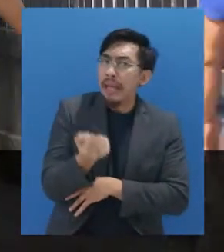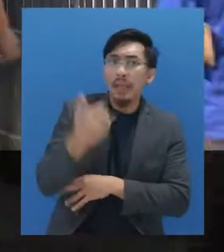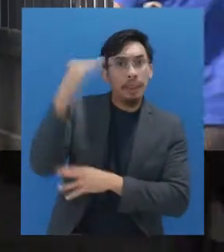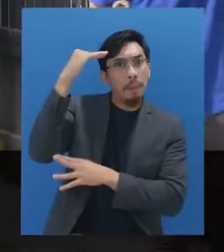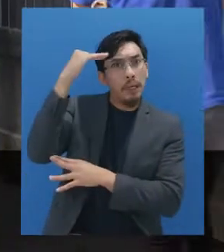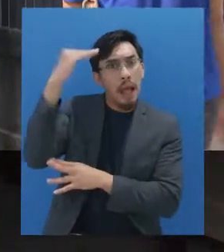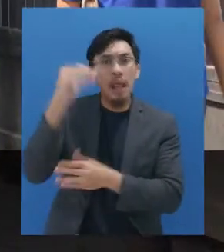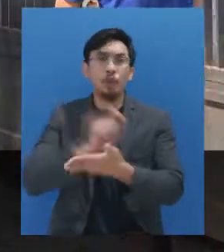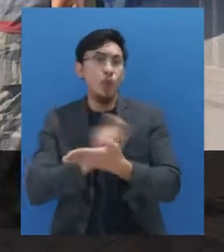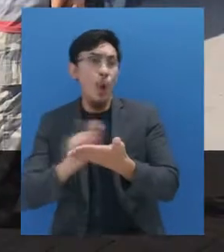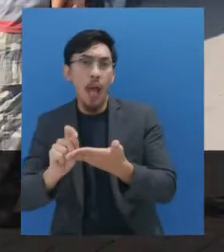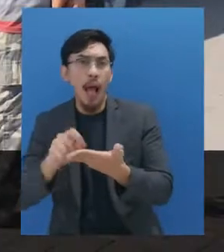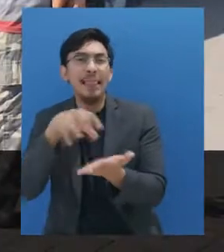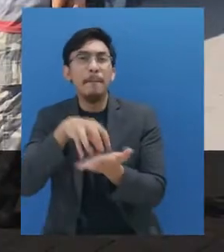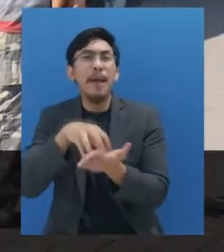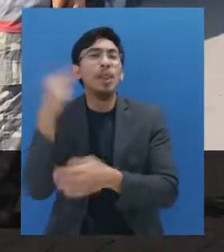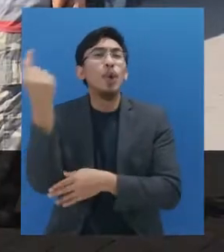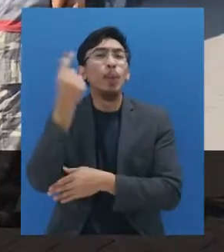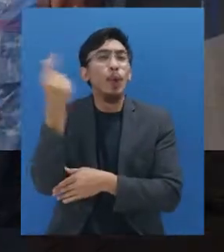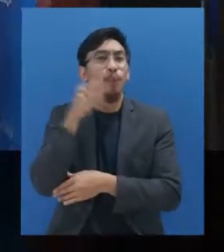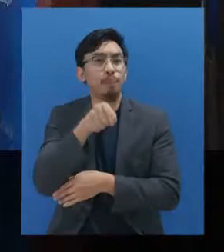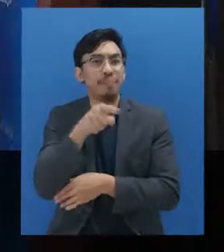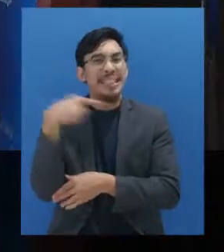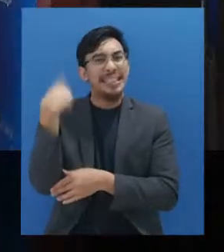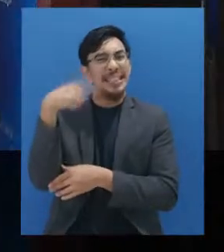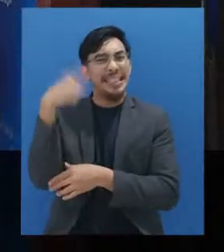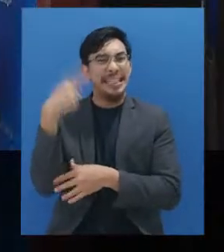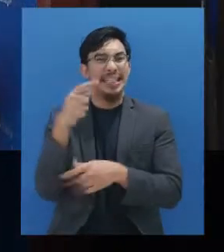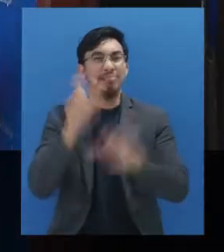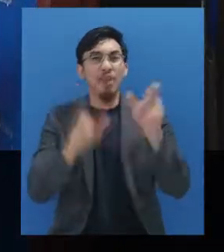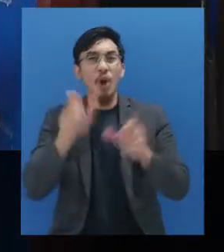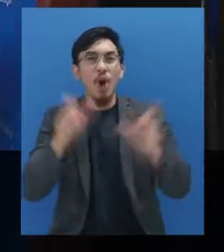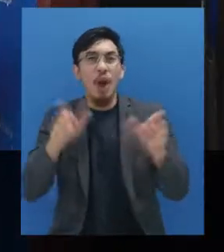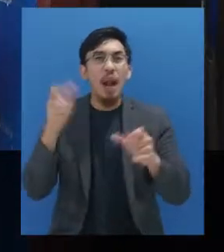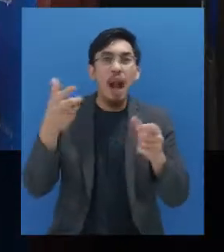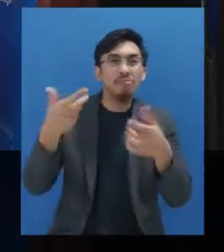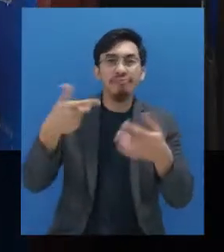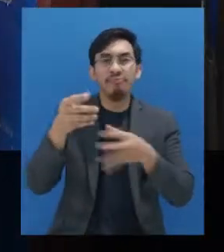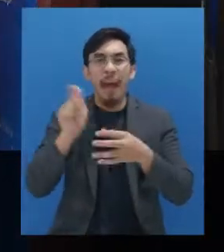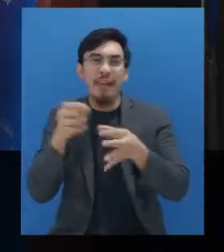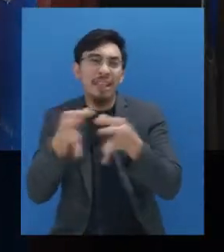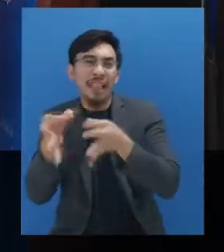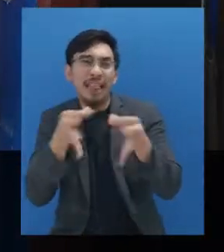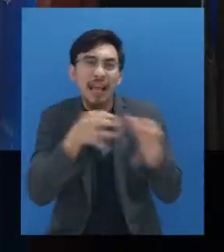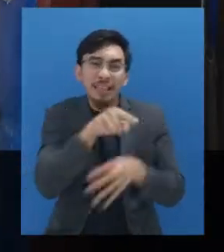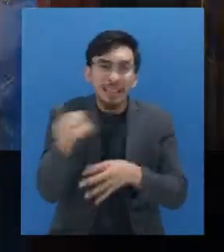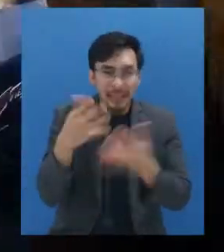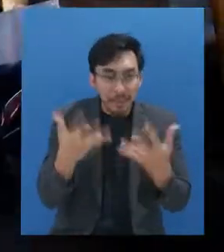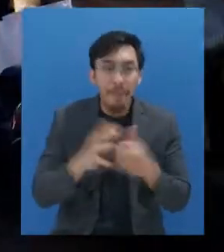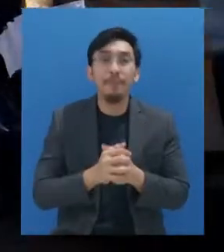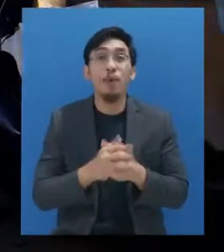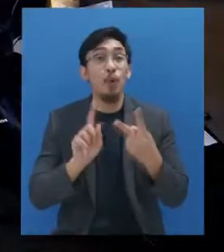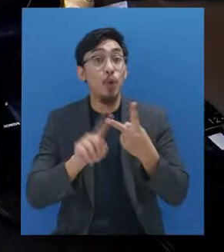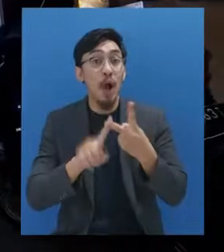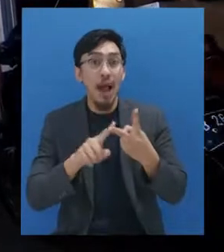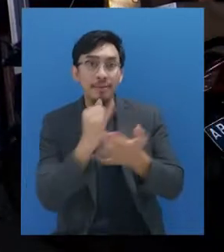pasar, terminal, dan sekolah. Ini kan tempat-tempat umum yang barangkali orang akan bingung mencari sarana-prasarana itu. Yang